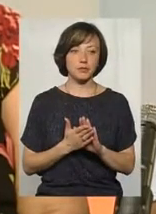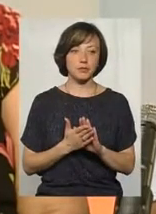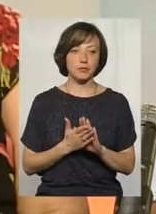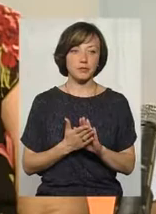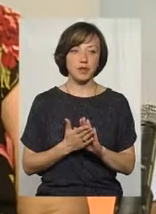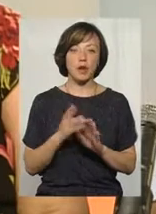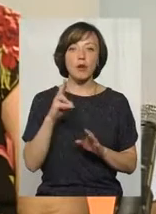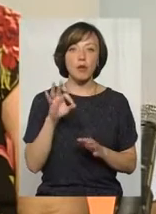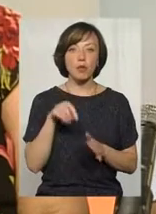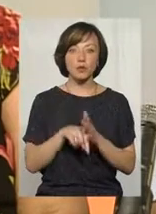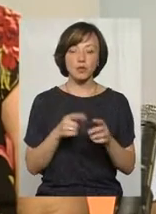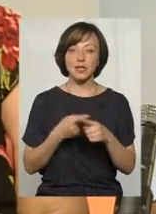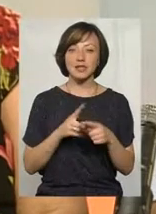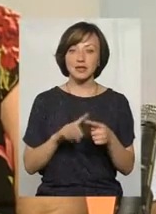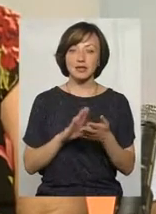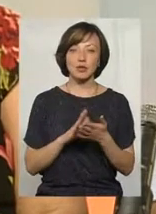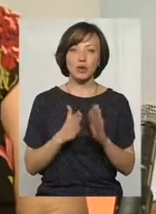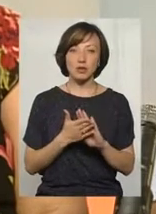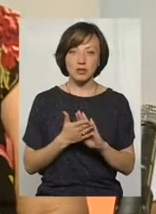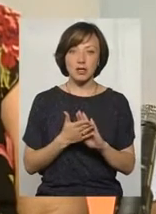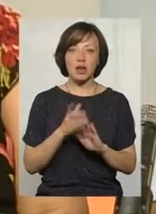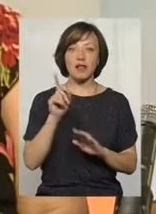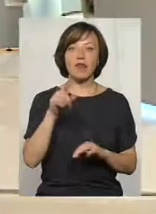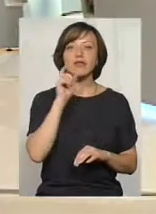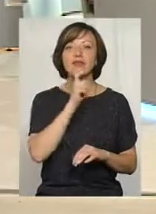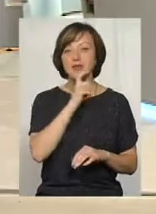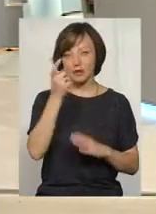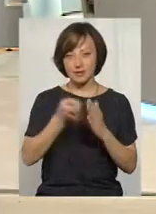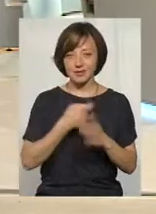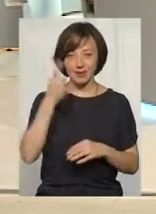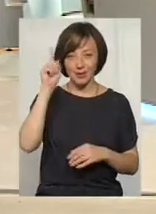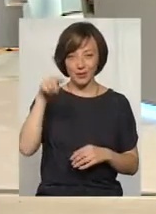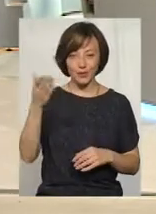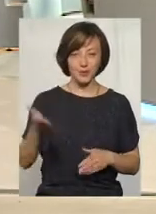По суті, оця ситуація вже, про неї навіть в Вінниці вже знають.